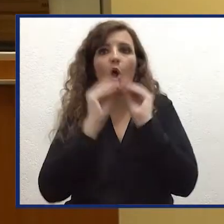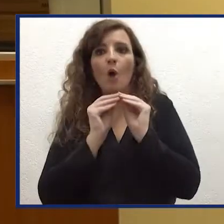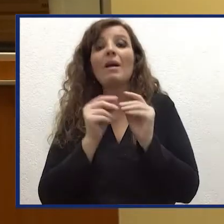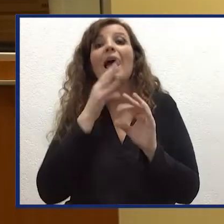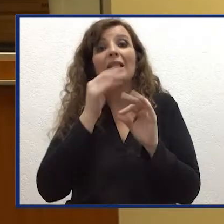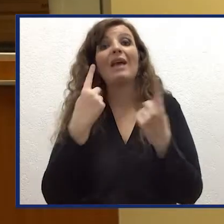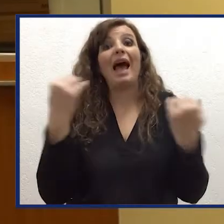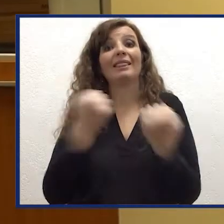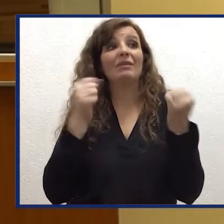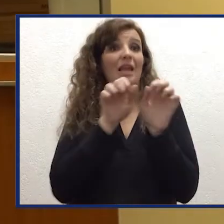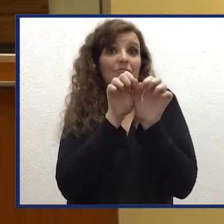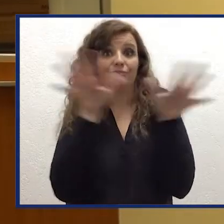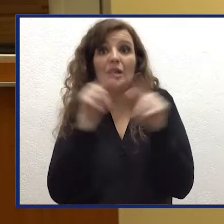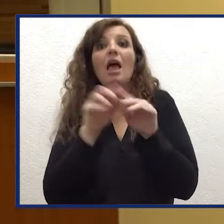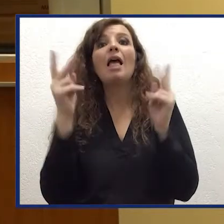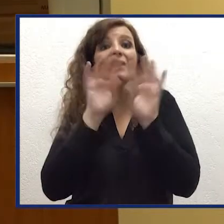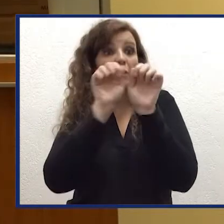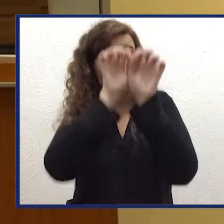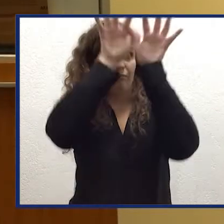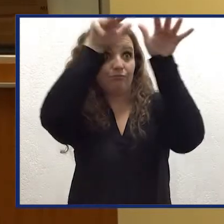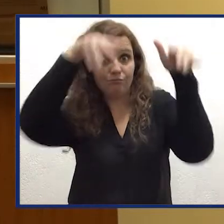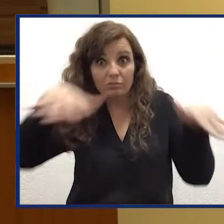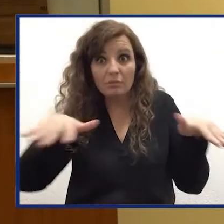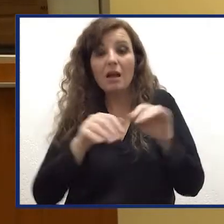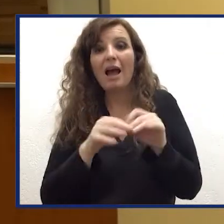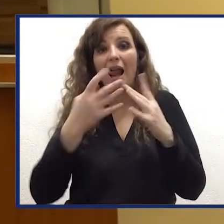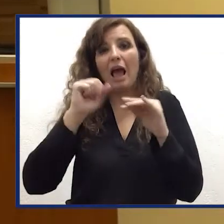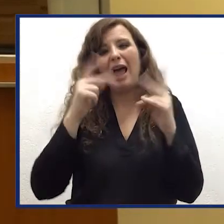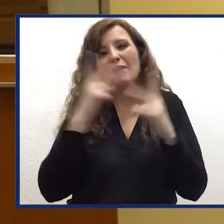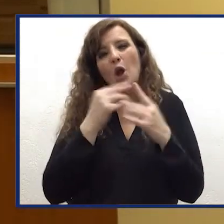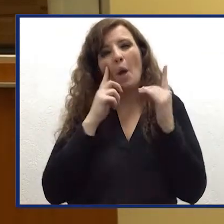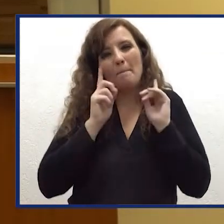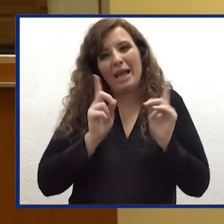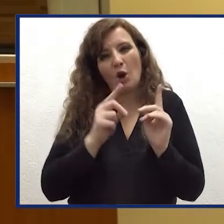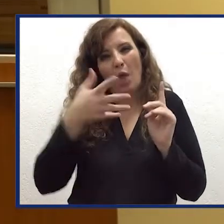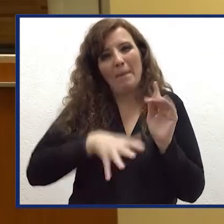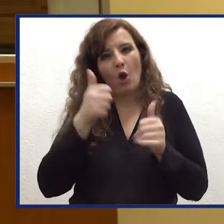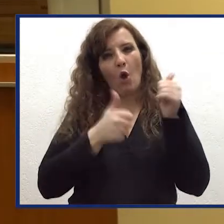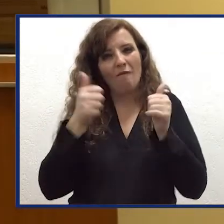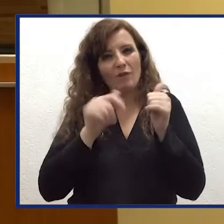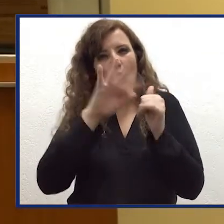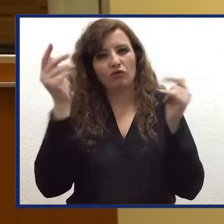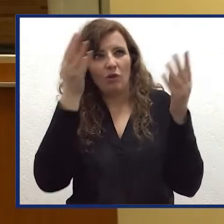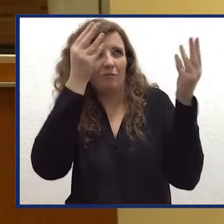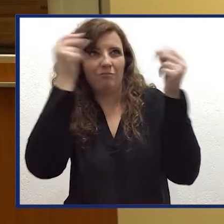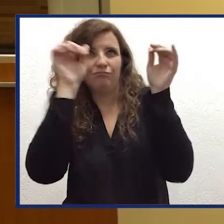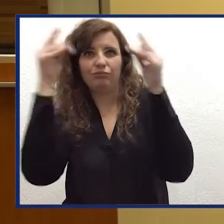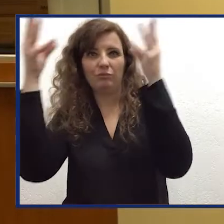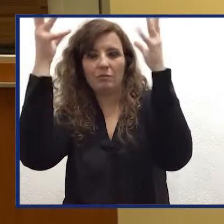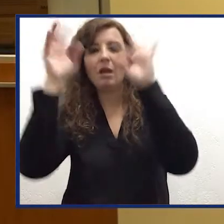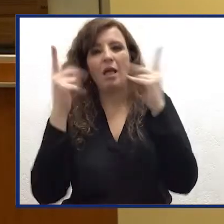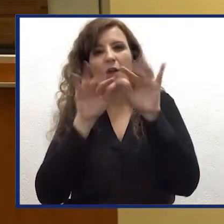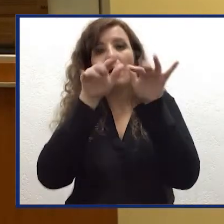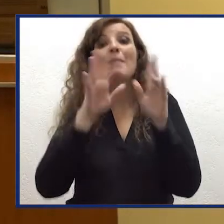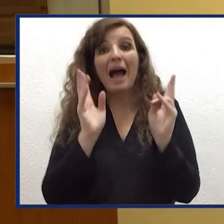effusiva. In riferimento proprio all'attività effusiva, benché le colate ladiche siano generalmente meno pericolose di altri fenomeni come appunto i flussi